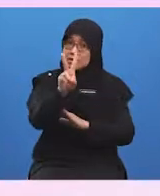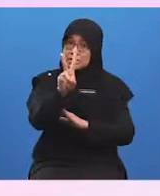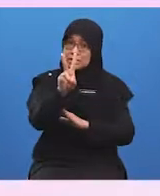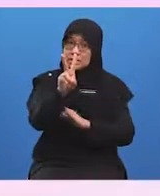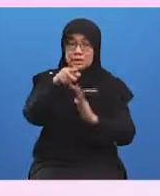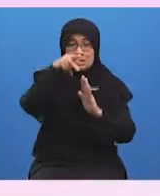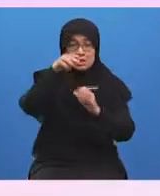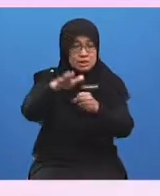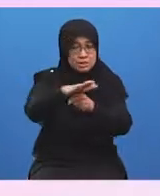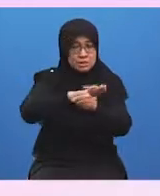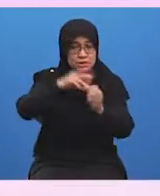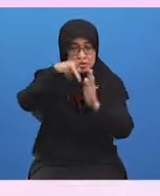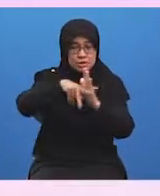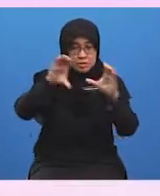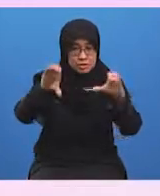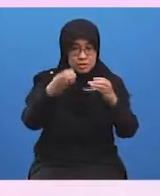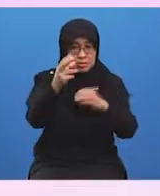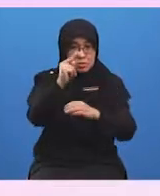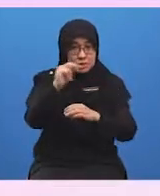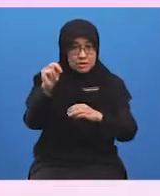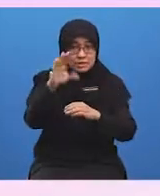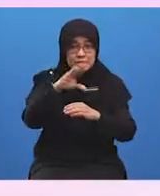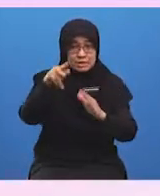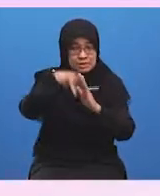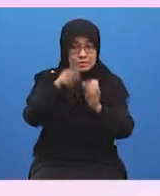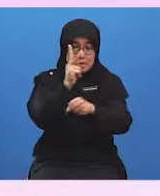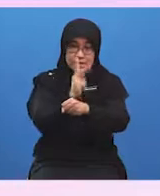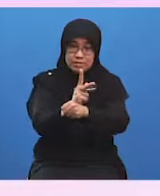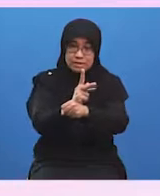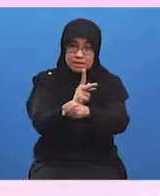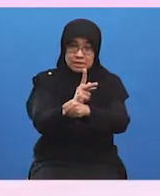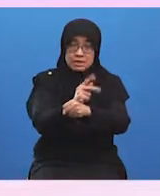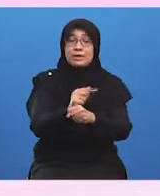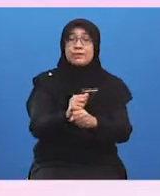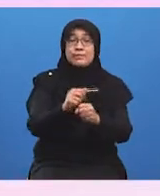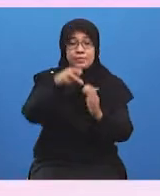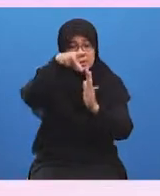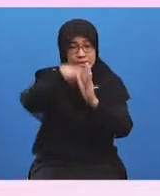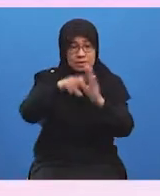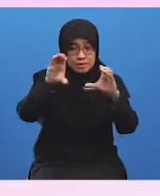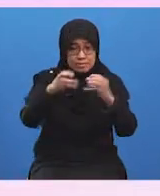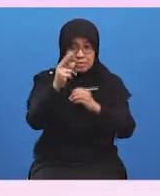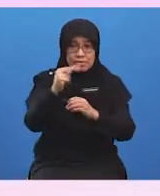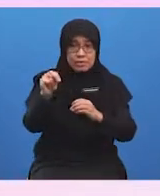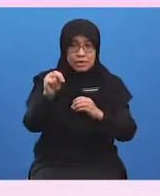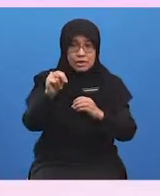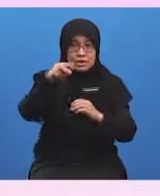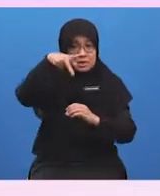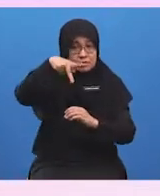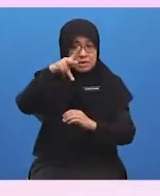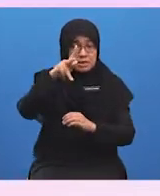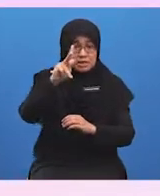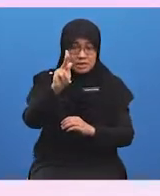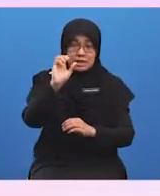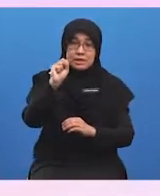pembuatan dan sektor perkhidmatan. Sektor pembuatan dikategorikan sebagai PKS